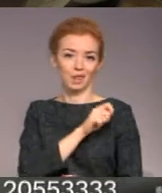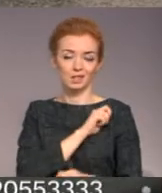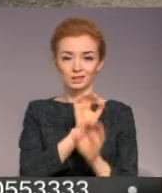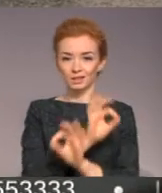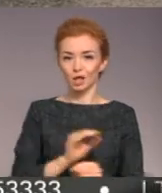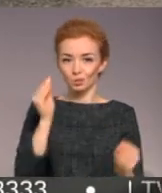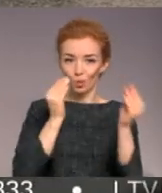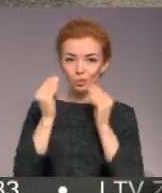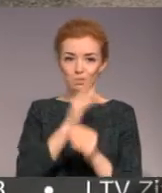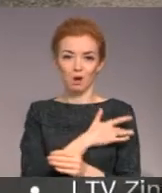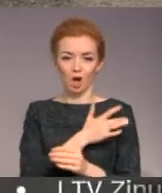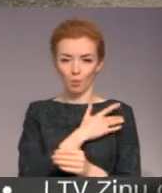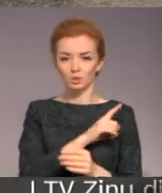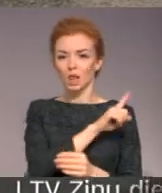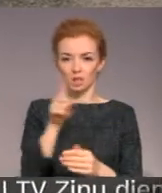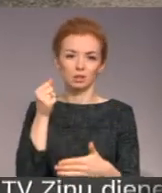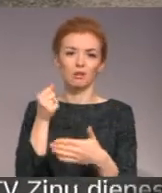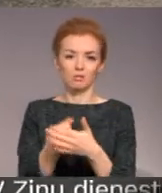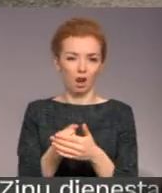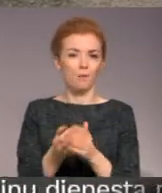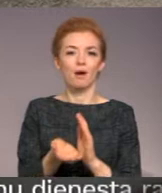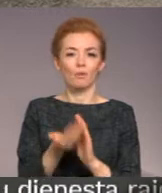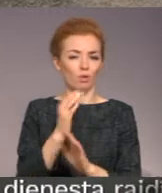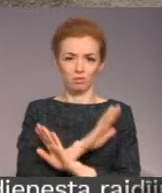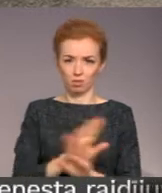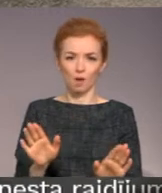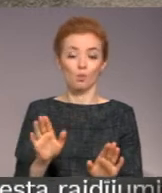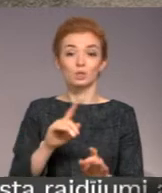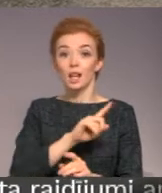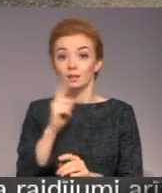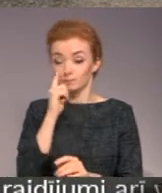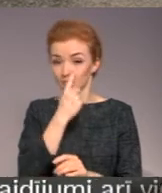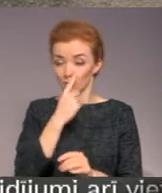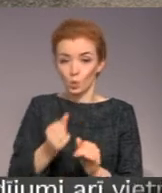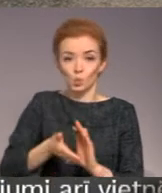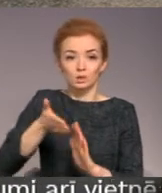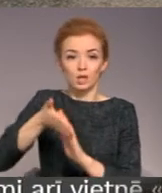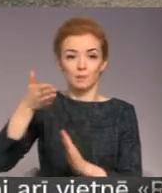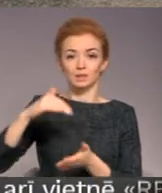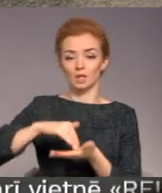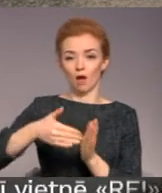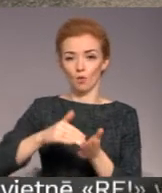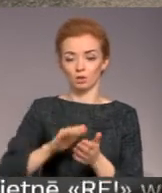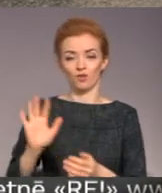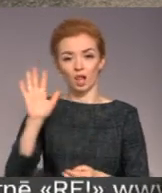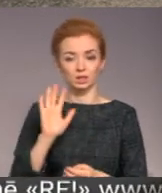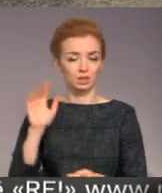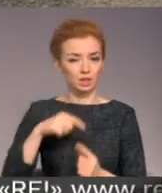kopšanas pakalpojums paliks spēkā un netiks mīkstināts, kamēr neuzlabosies kopējies epidemioloģiskās stāvoklis.